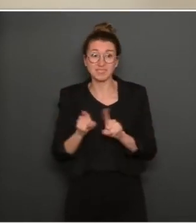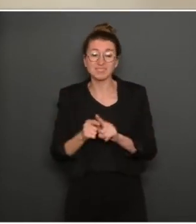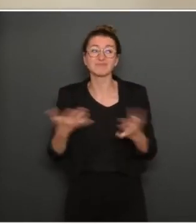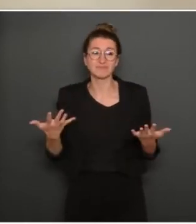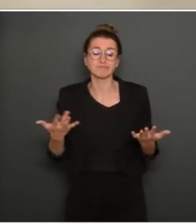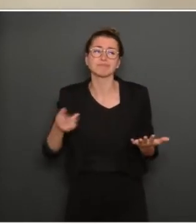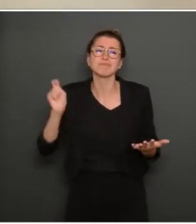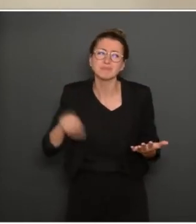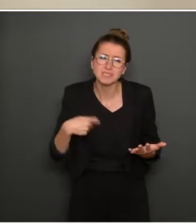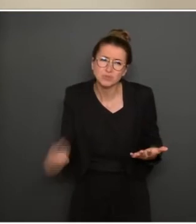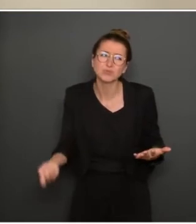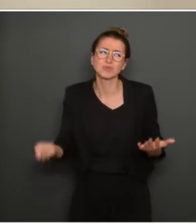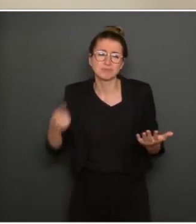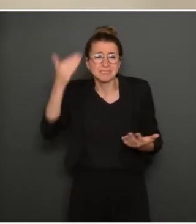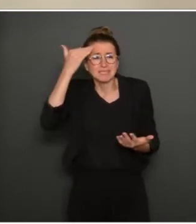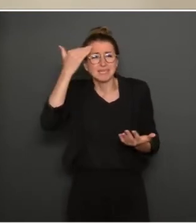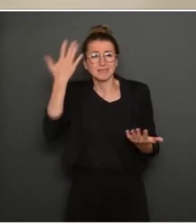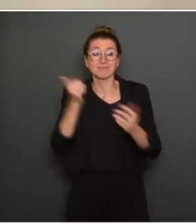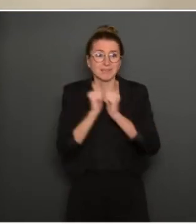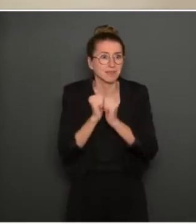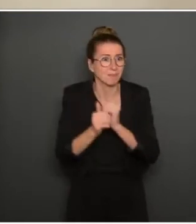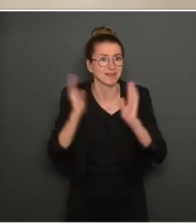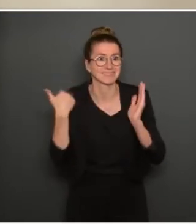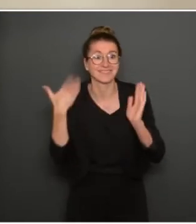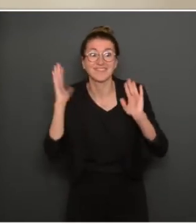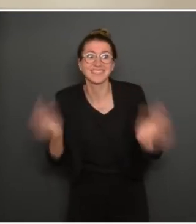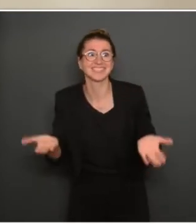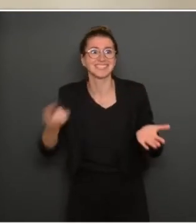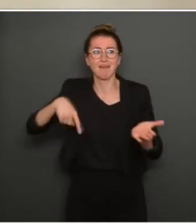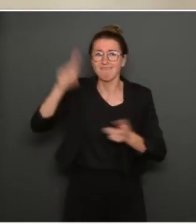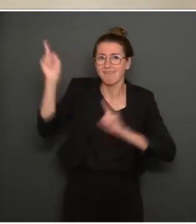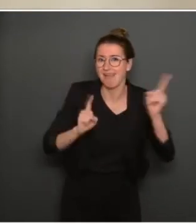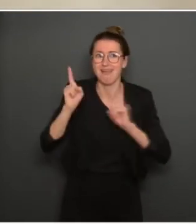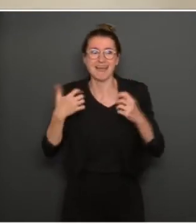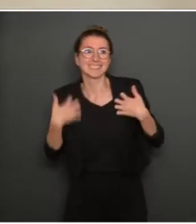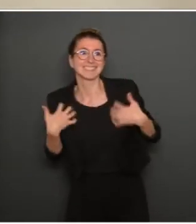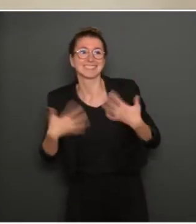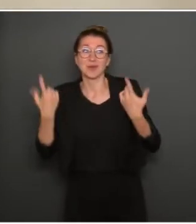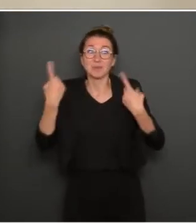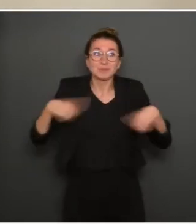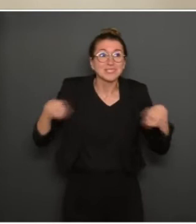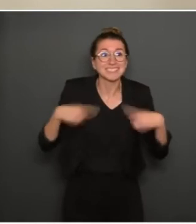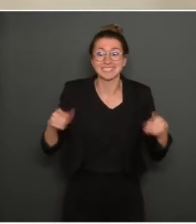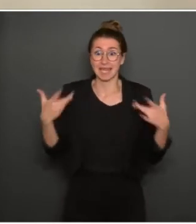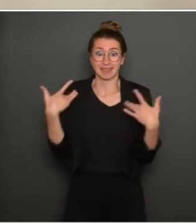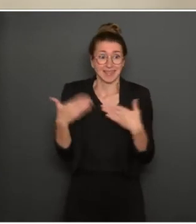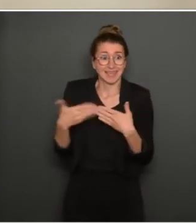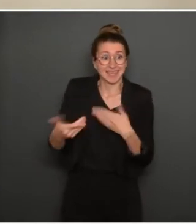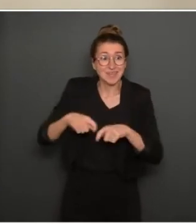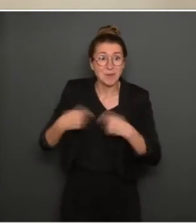derniers jours représentent la fin des examens, la fête de la musique, le début de l'été aussi, mais